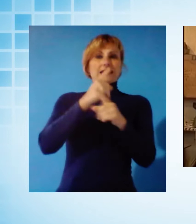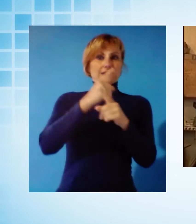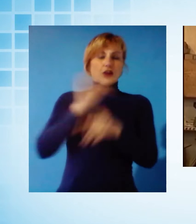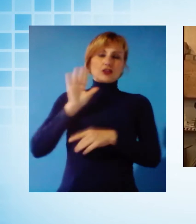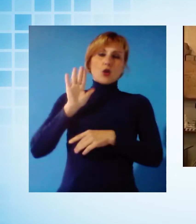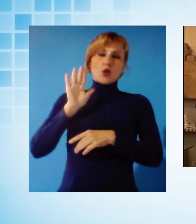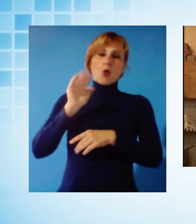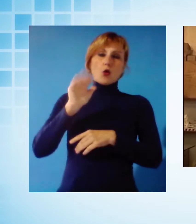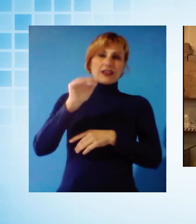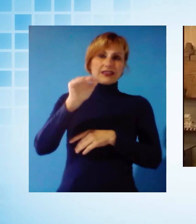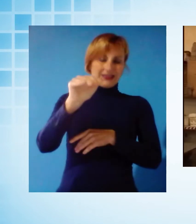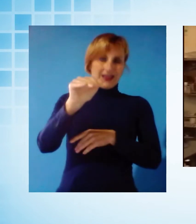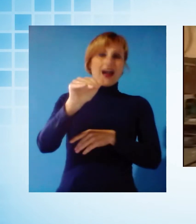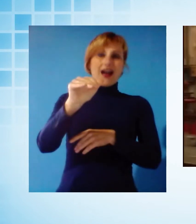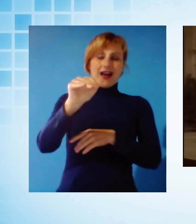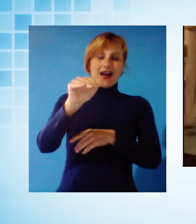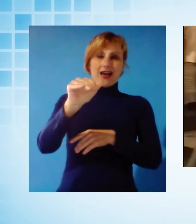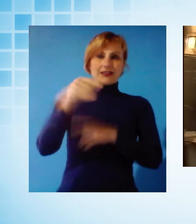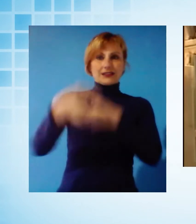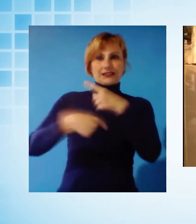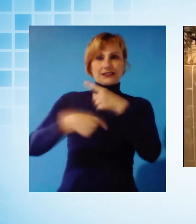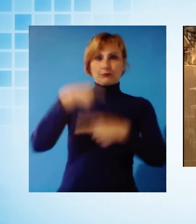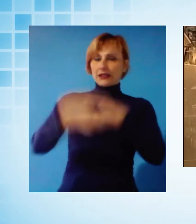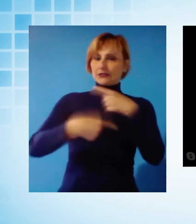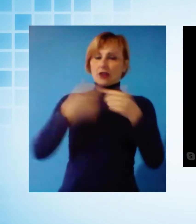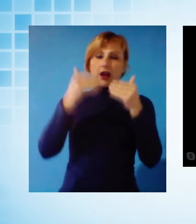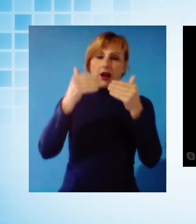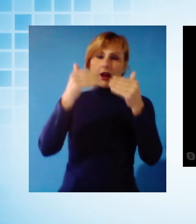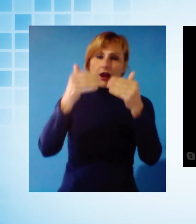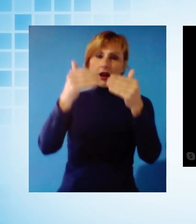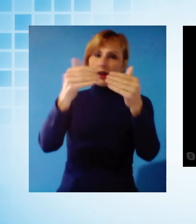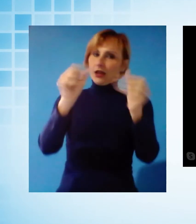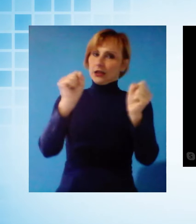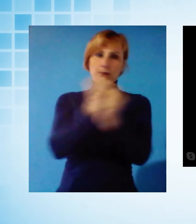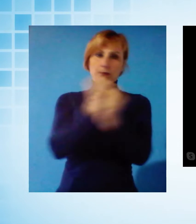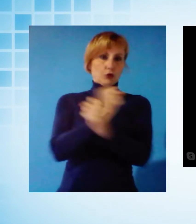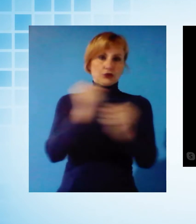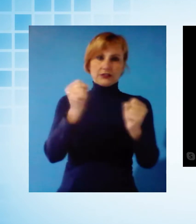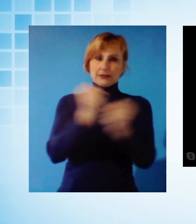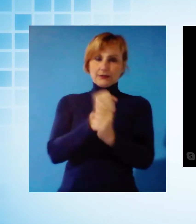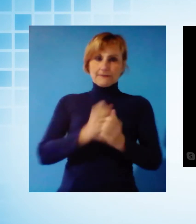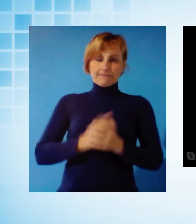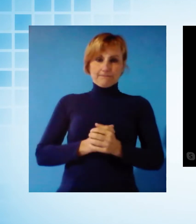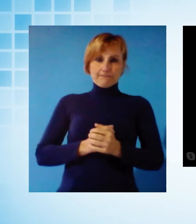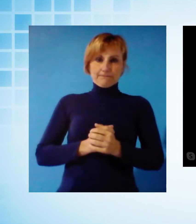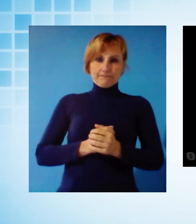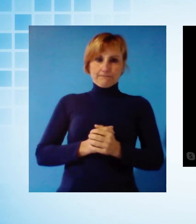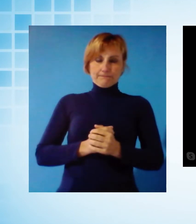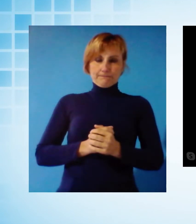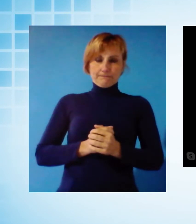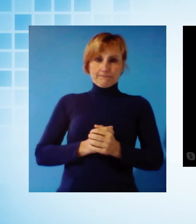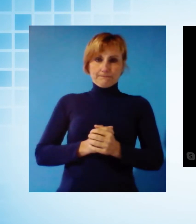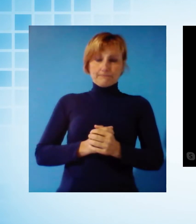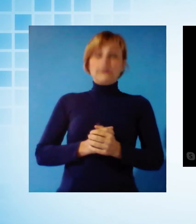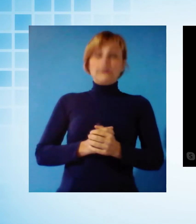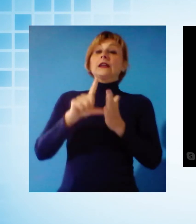imprenditori sono molto spesso inderogabili. Sì, credo che il fattore tempo sia ora quello determinante, ma il fattore